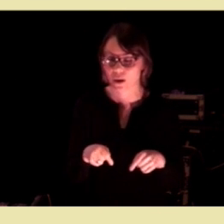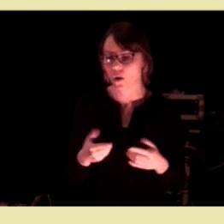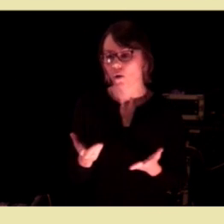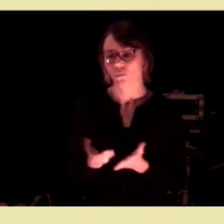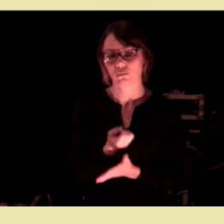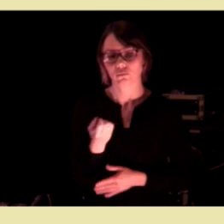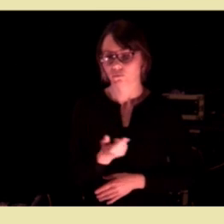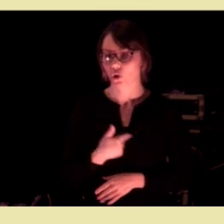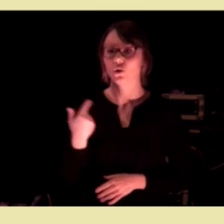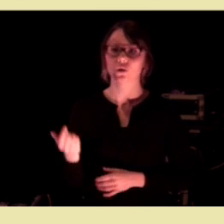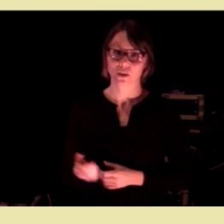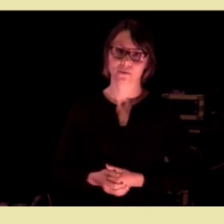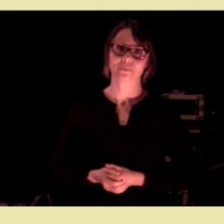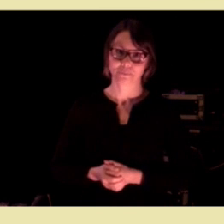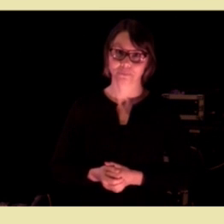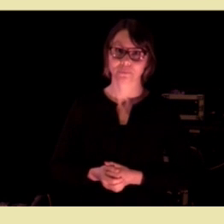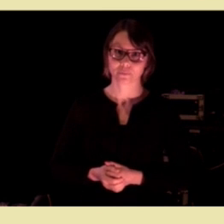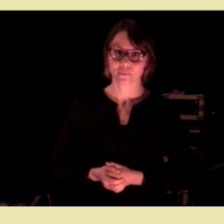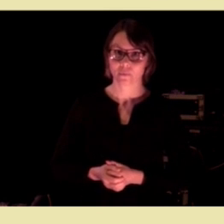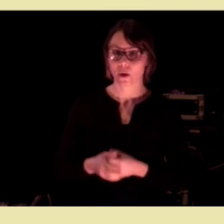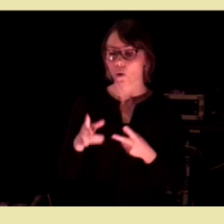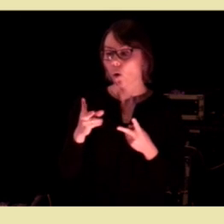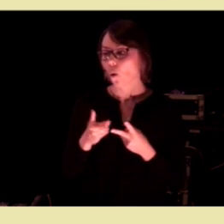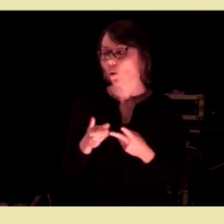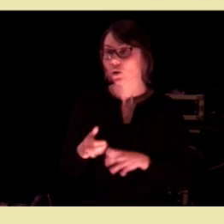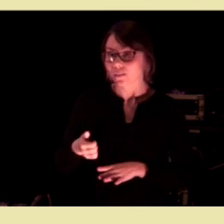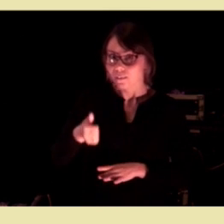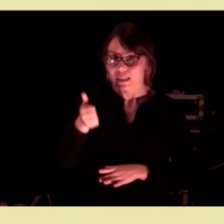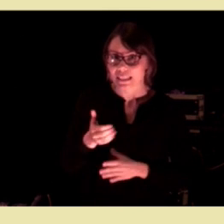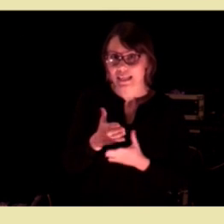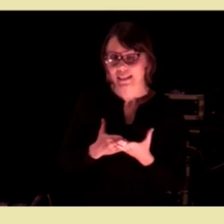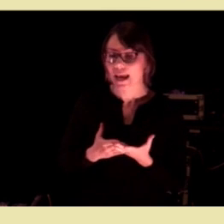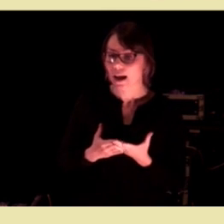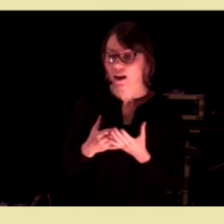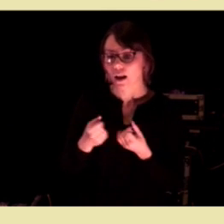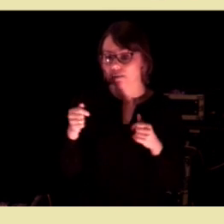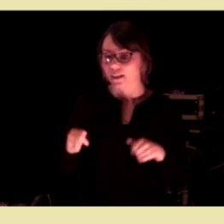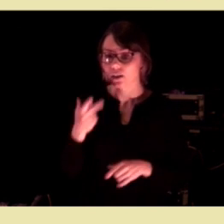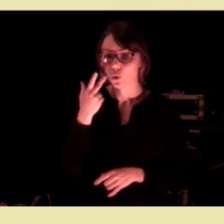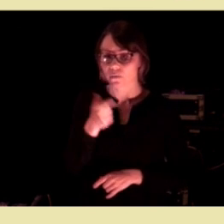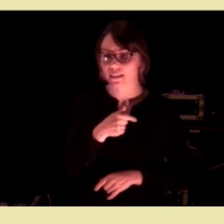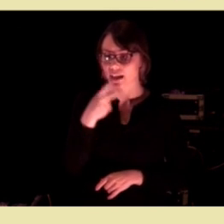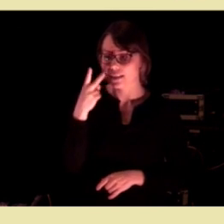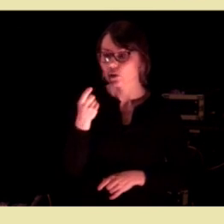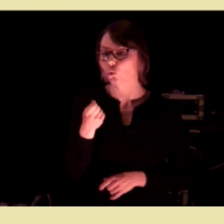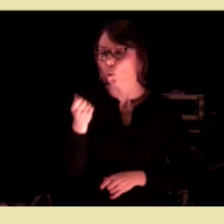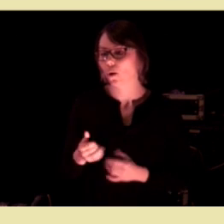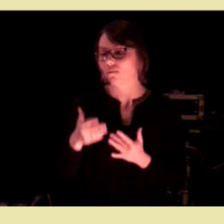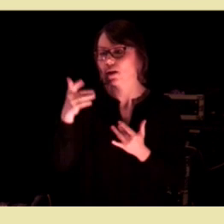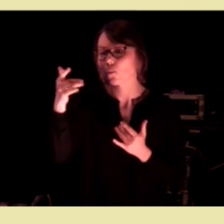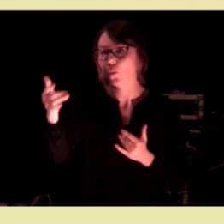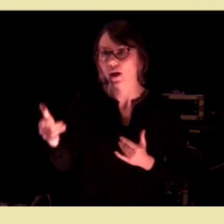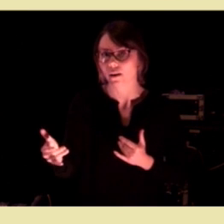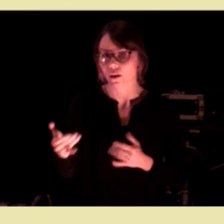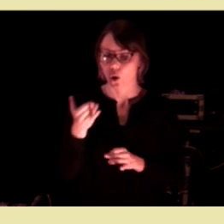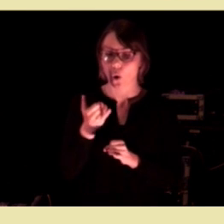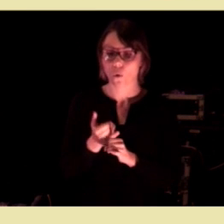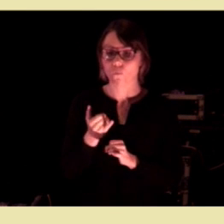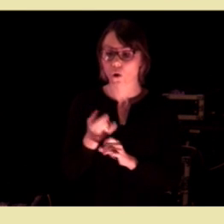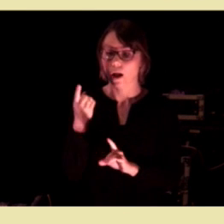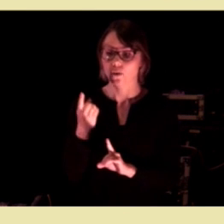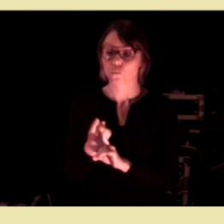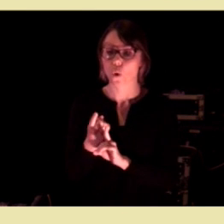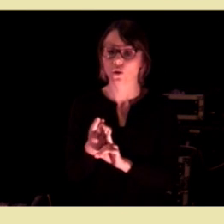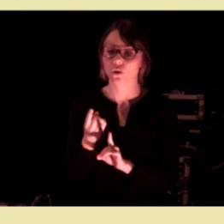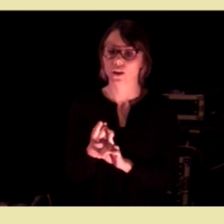gir så enormt mye tilbake. Det er også en veldig viktig brikke når vi skal se noen år fremover i tid på hvordan vi